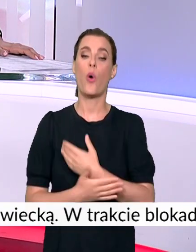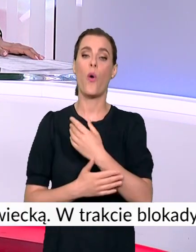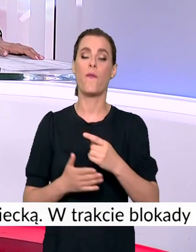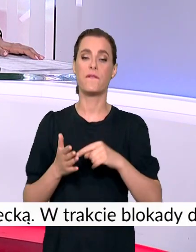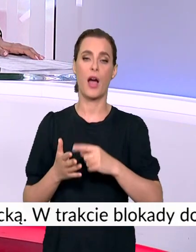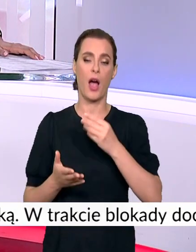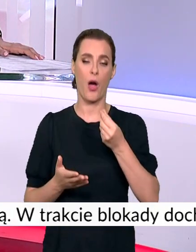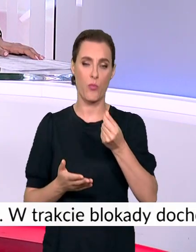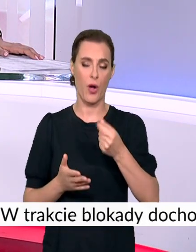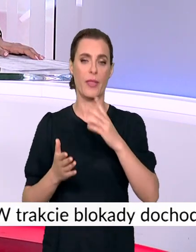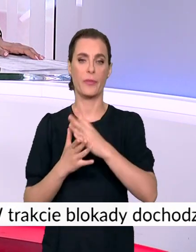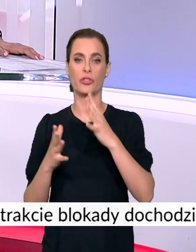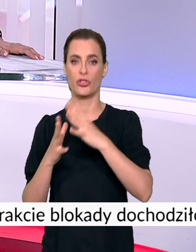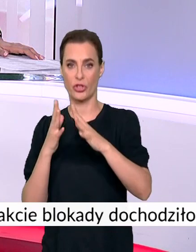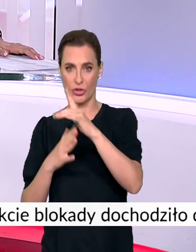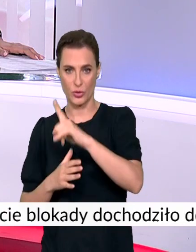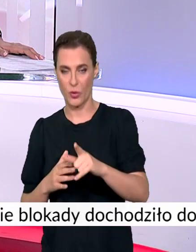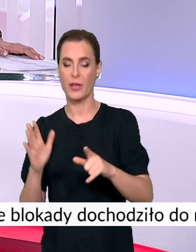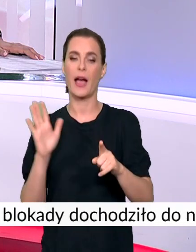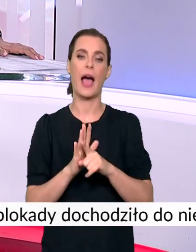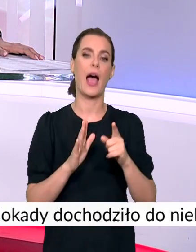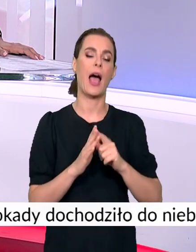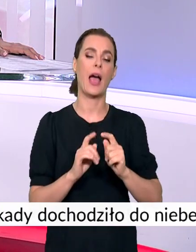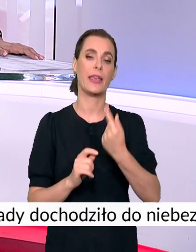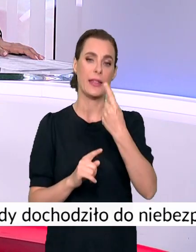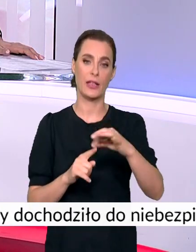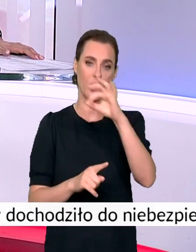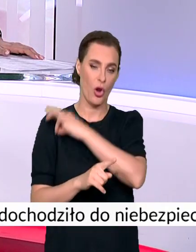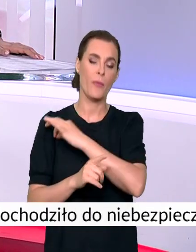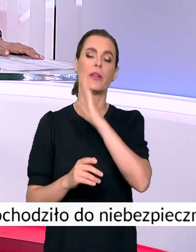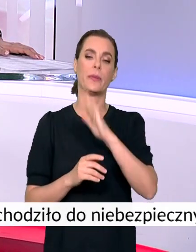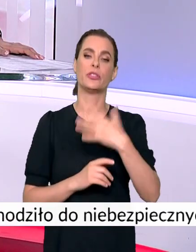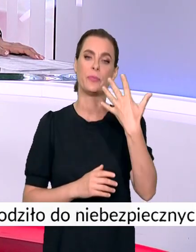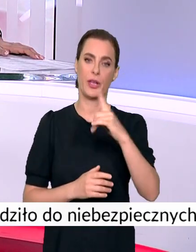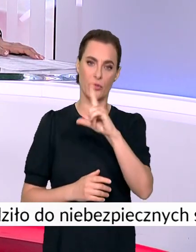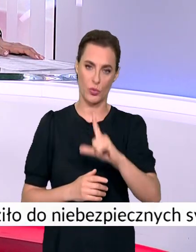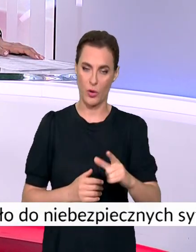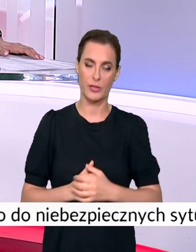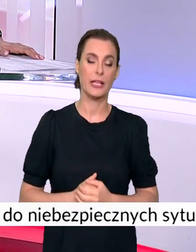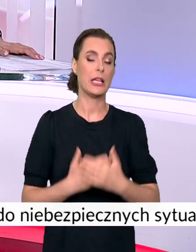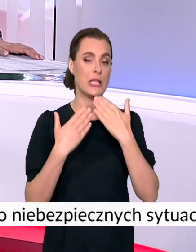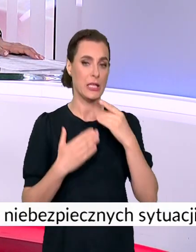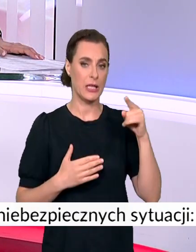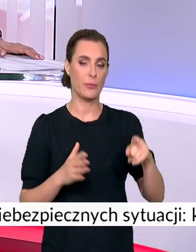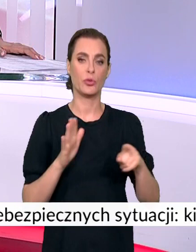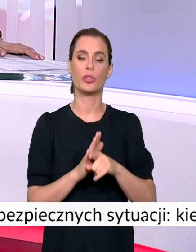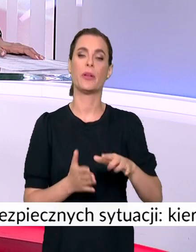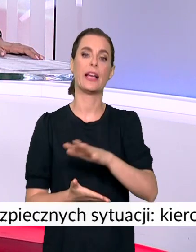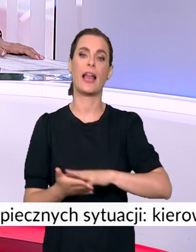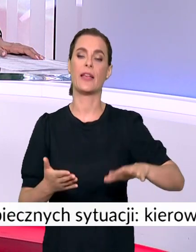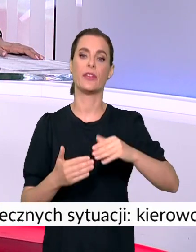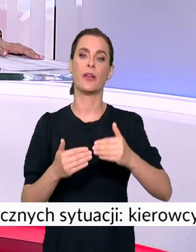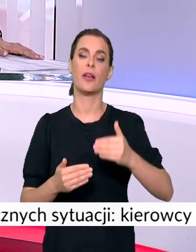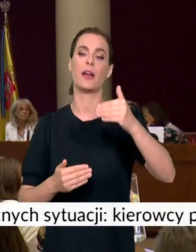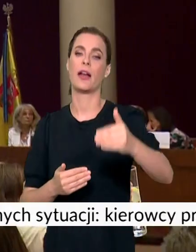opłata początkowa wyniesie 10 zł, a kwota za przejechany kilometr 5. Przyjęta uchwała likwiduje także strefy w granicach